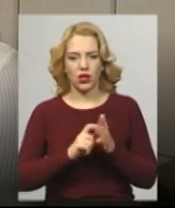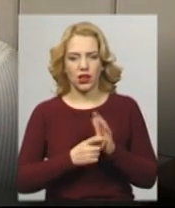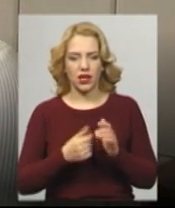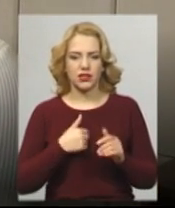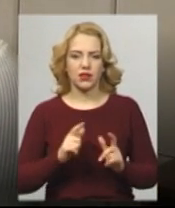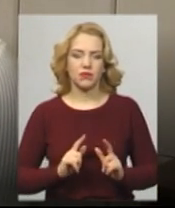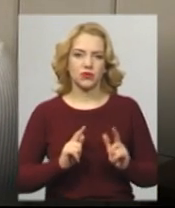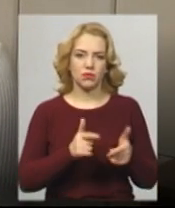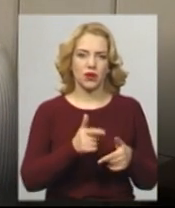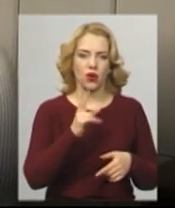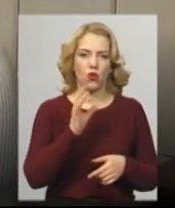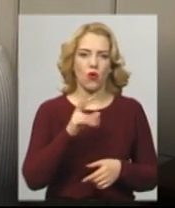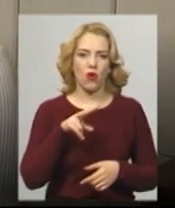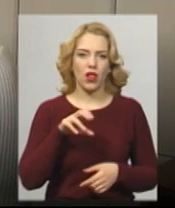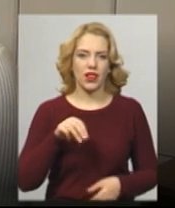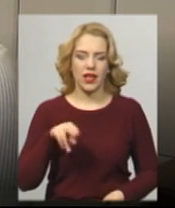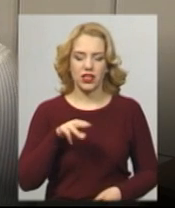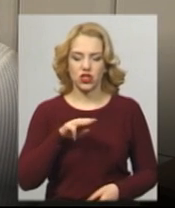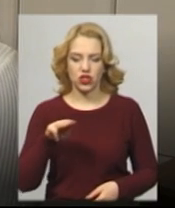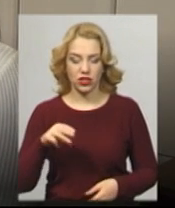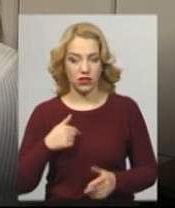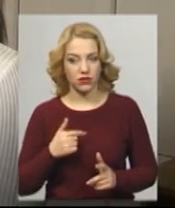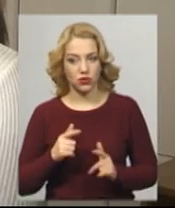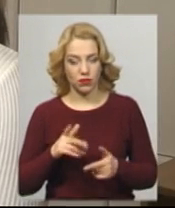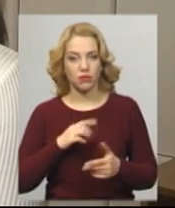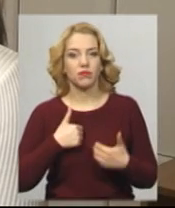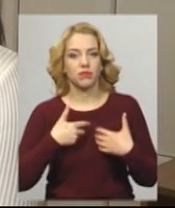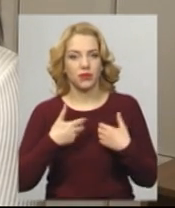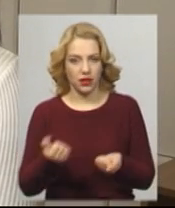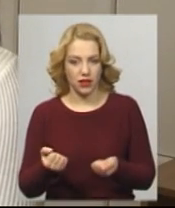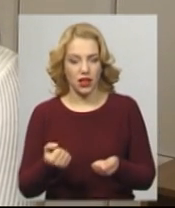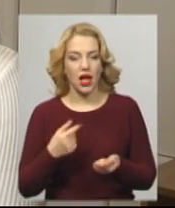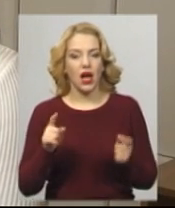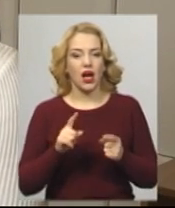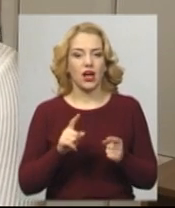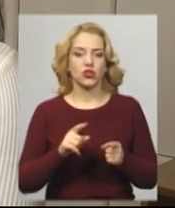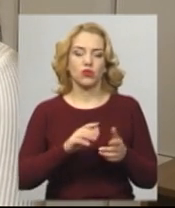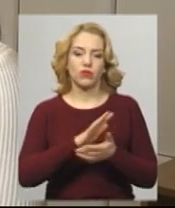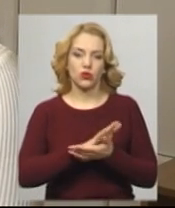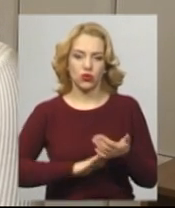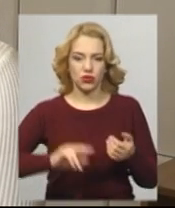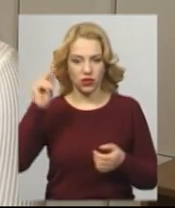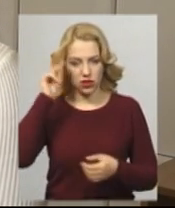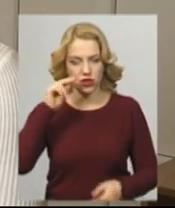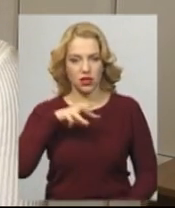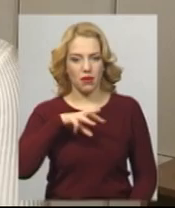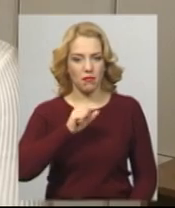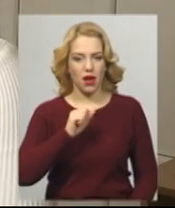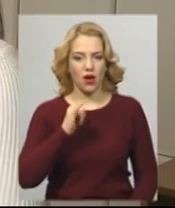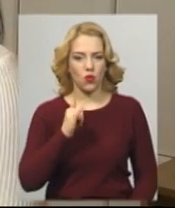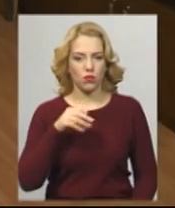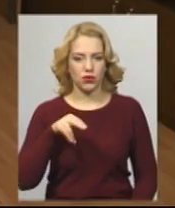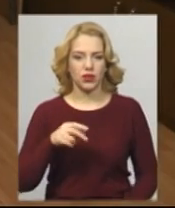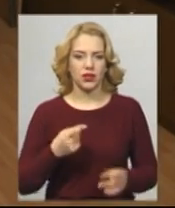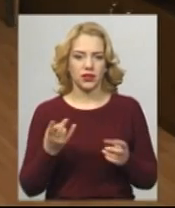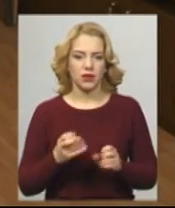щоб вступити до коледжу. Мене прийняли, а зараз, щоб Наталі продовжити навчання в Хмельницькому інституті МАУ, мені треба здати ЗНО, щоб в мене був цей